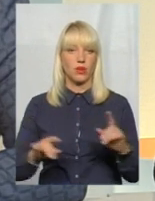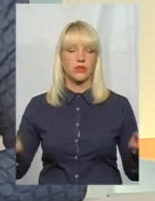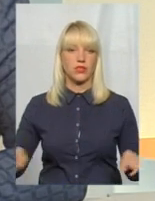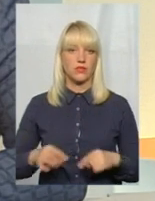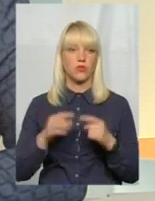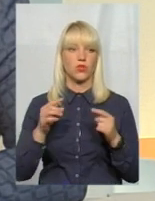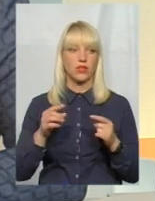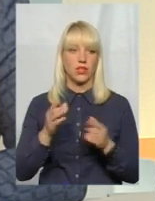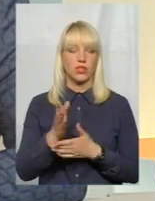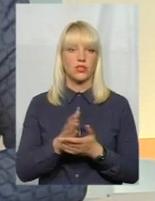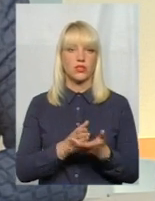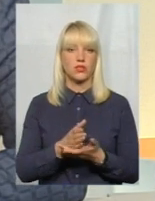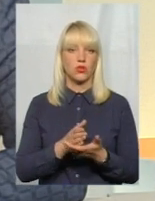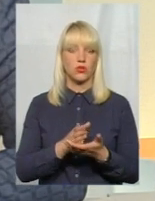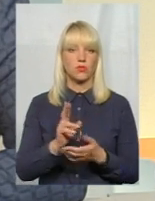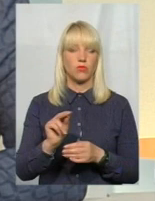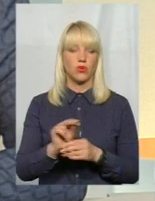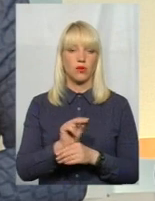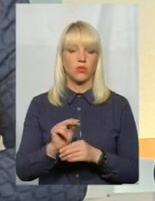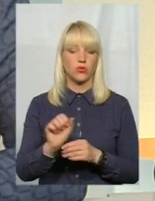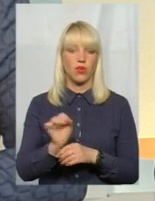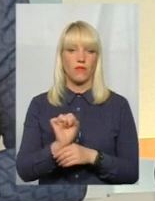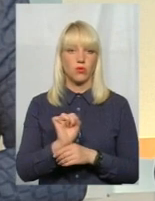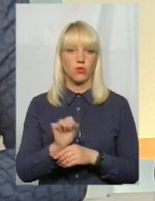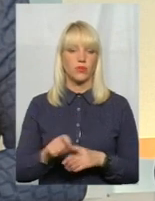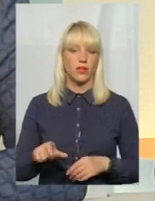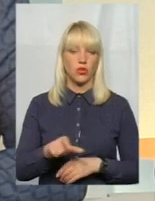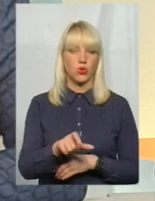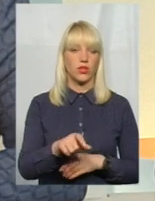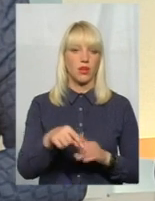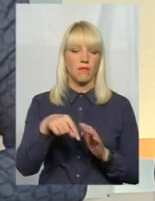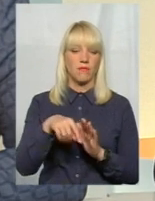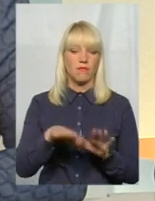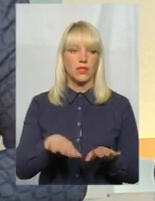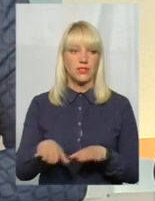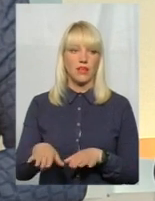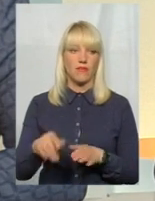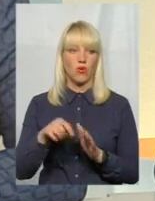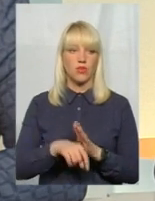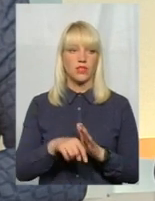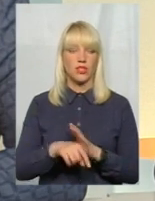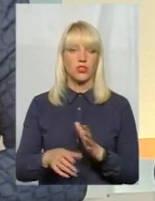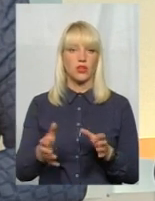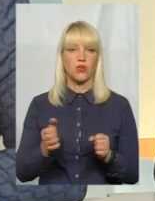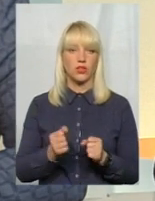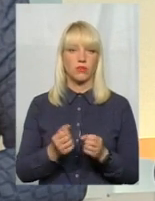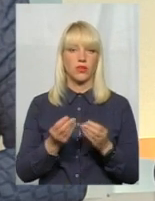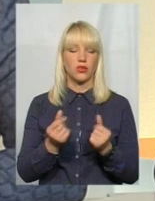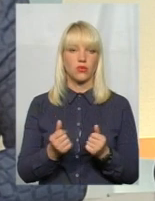по ремонту автомобільних доріг місцевого значення, отримані кошти з